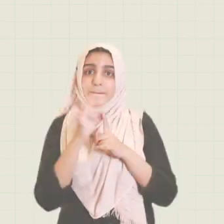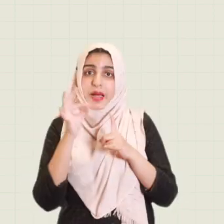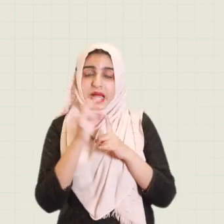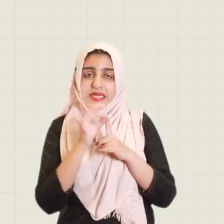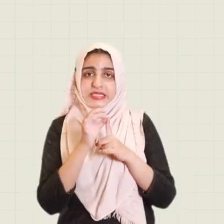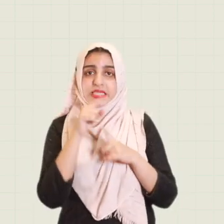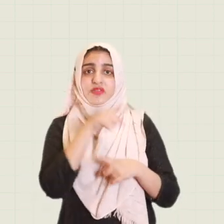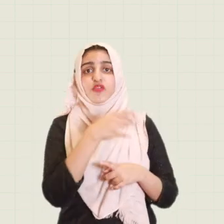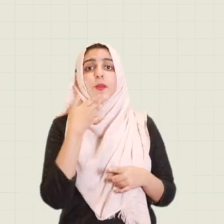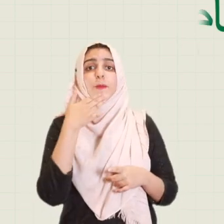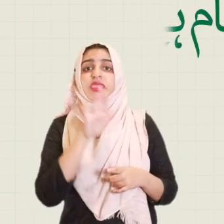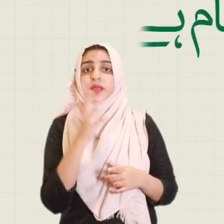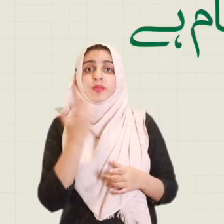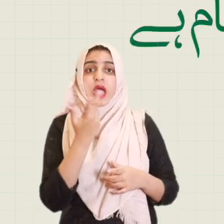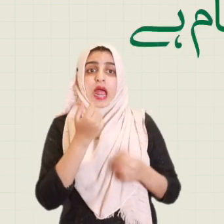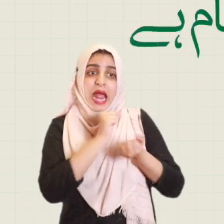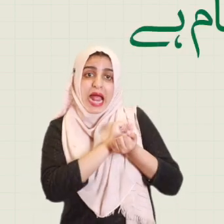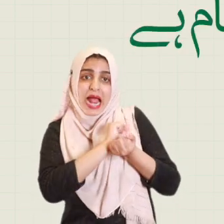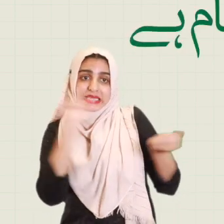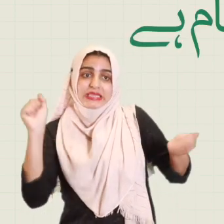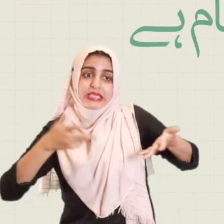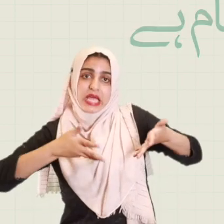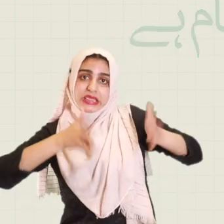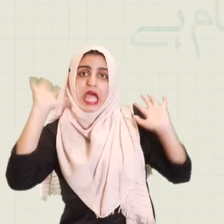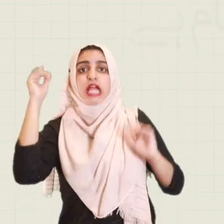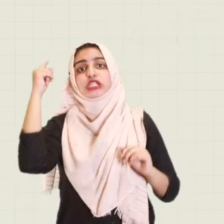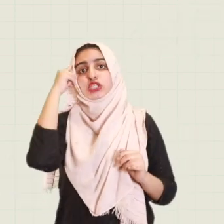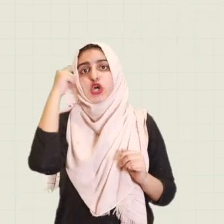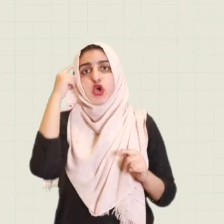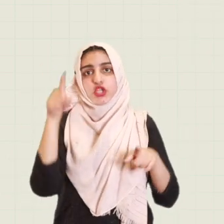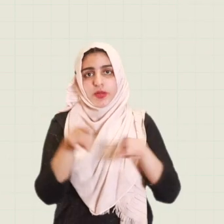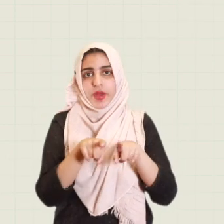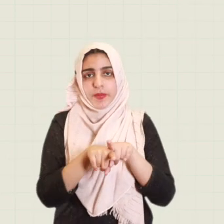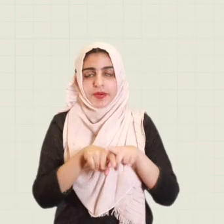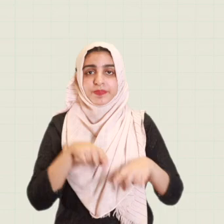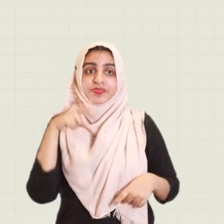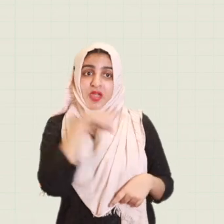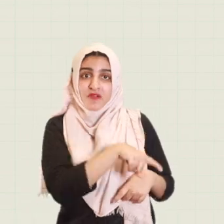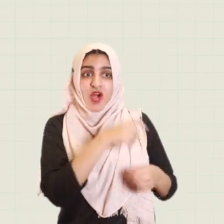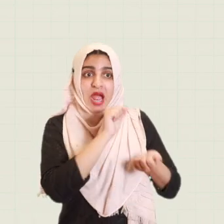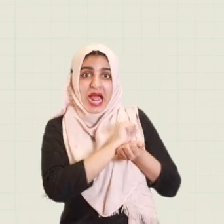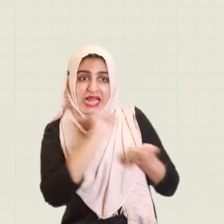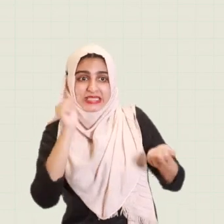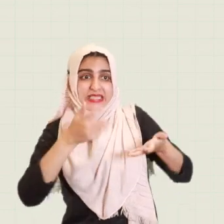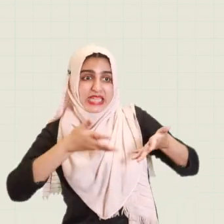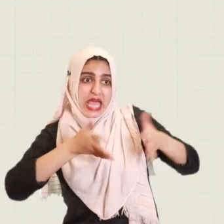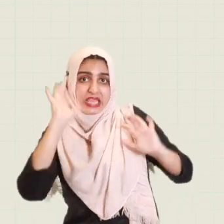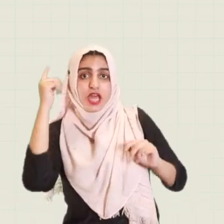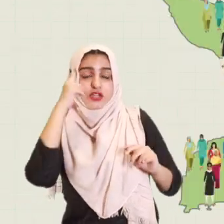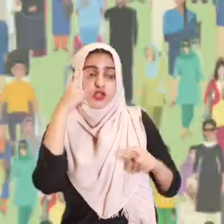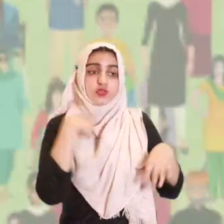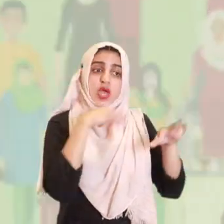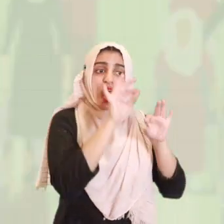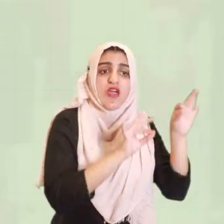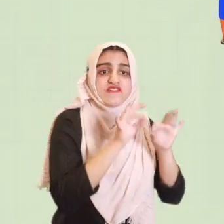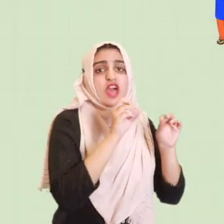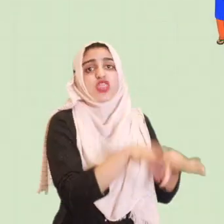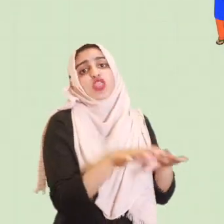پاکستان ایک آزاد سوچ کا نام ہے مجھے از آزاد سوچ کی حفاظت کرنا ہوگی